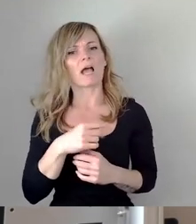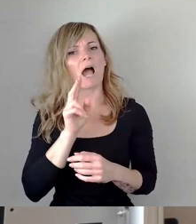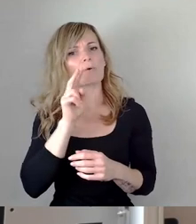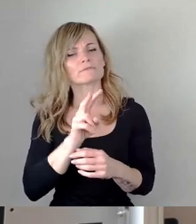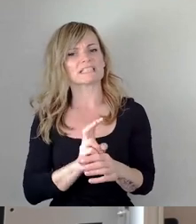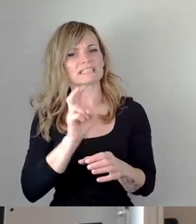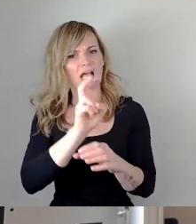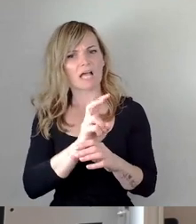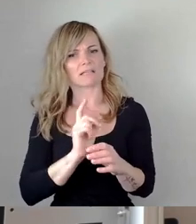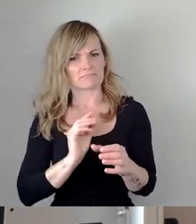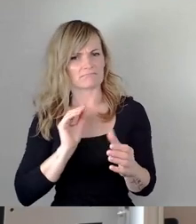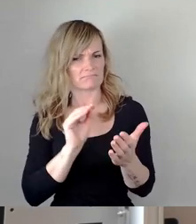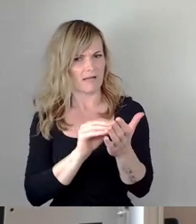wird.